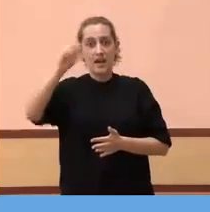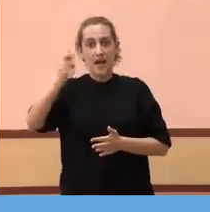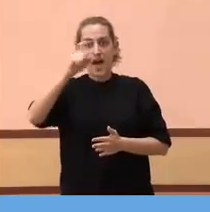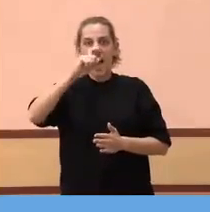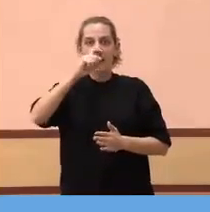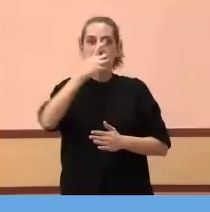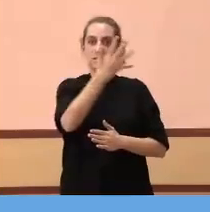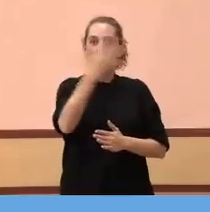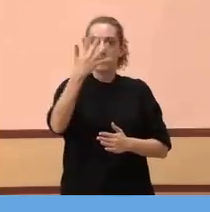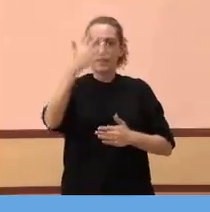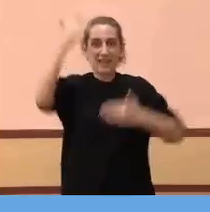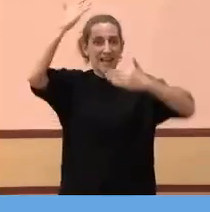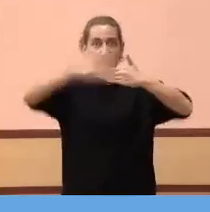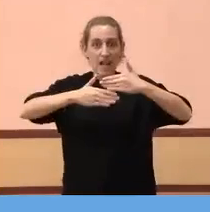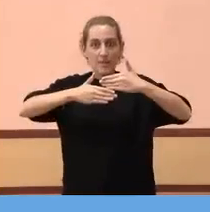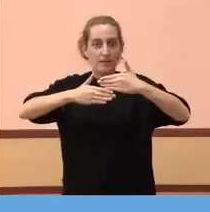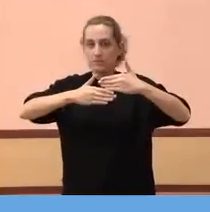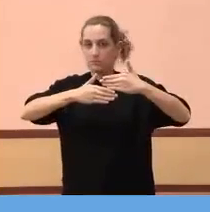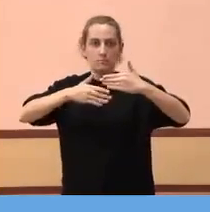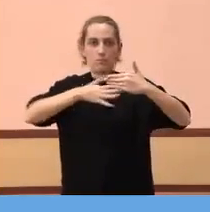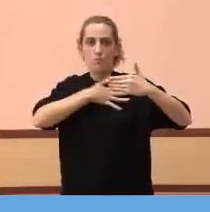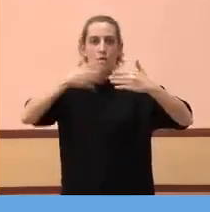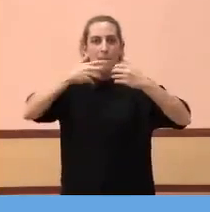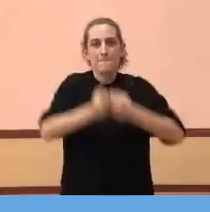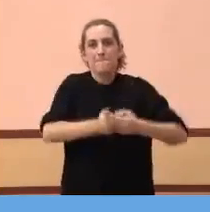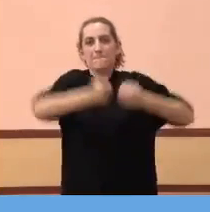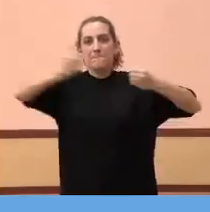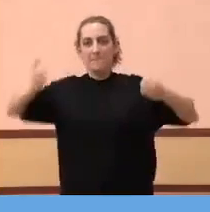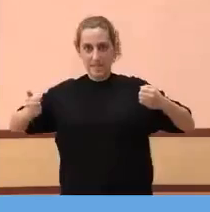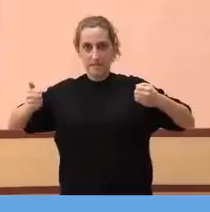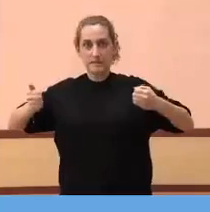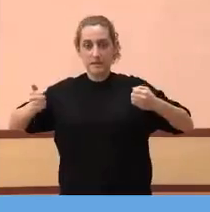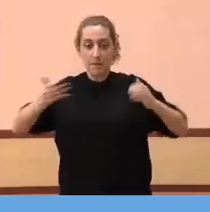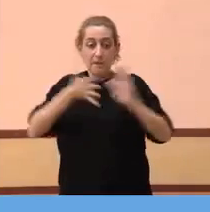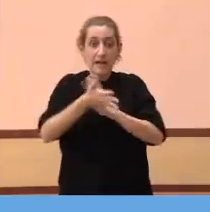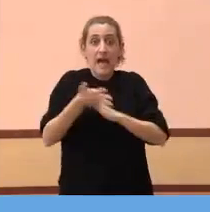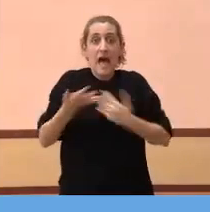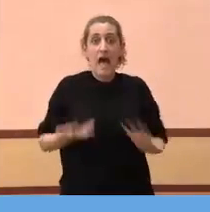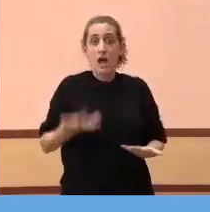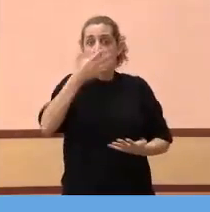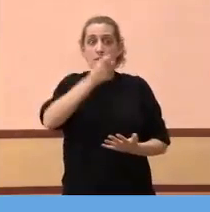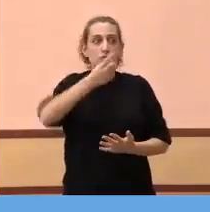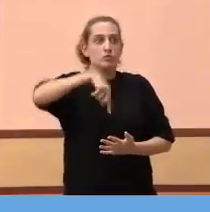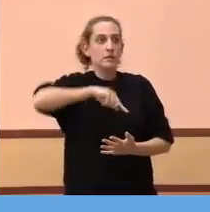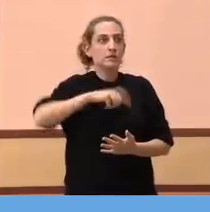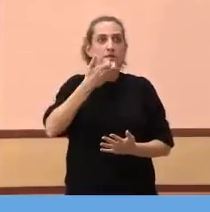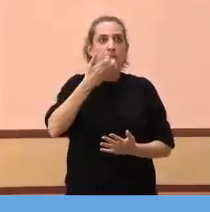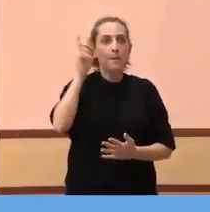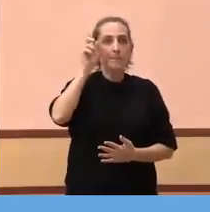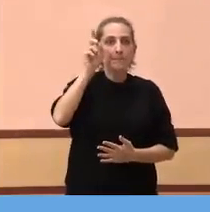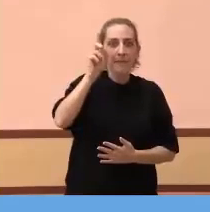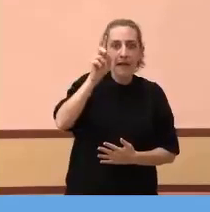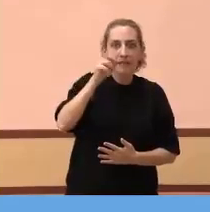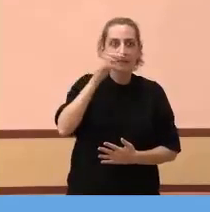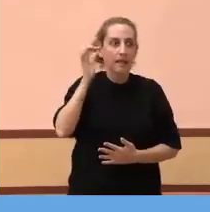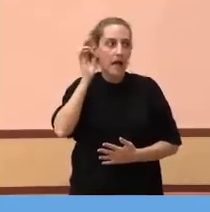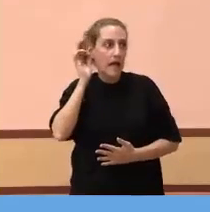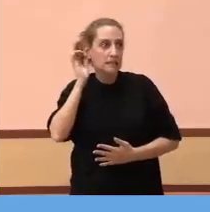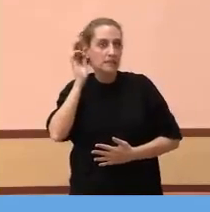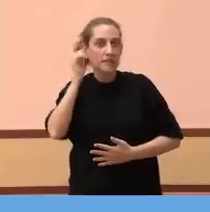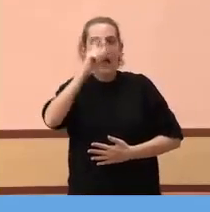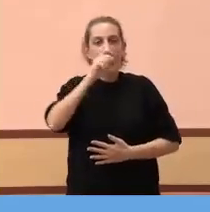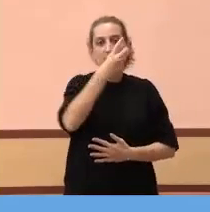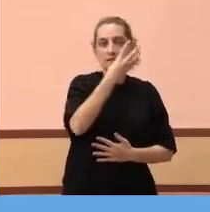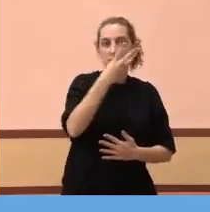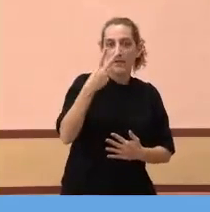el que no podem donar en aquest exemple, està vacunant a persones de 32 anys, per exemple, a un mestre o a